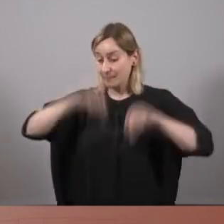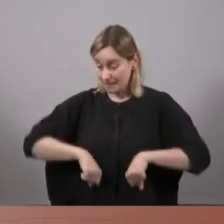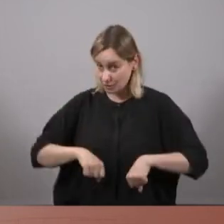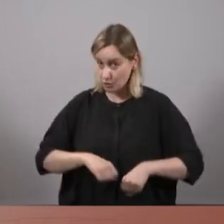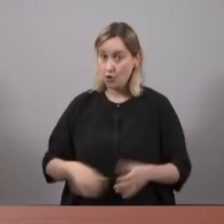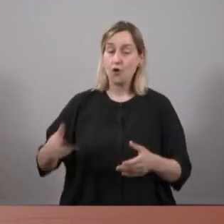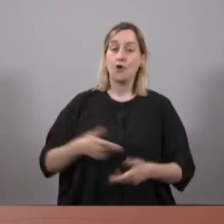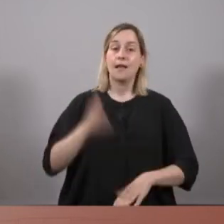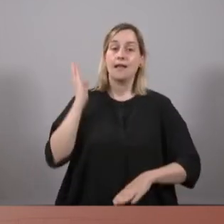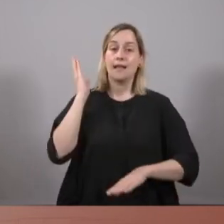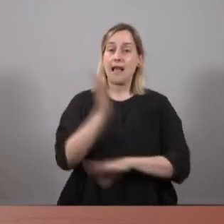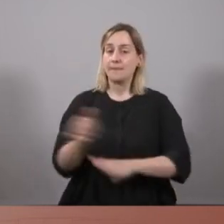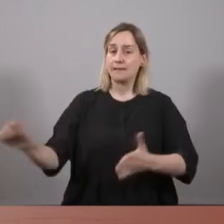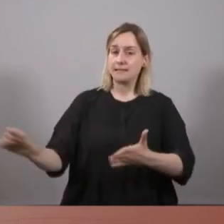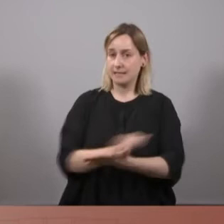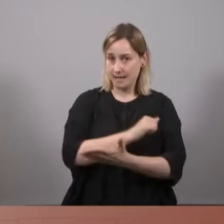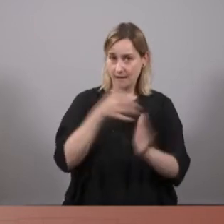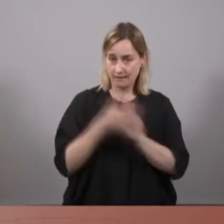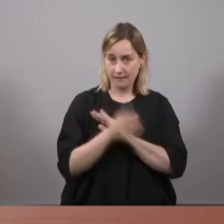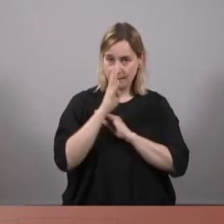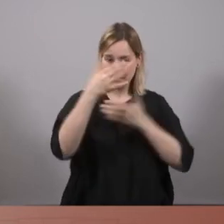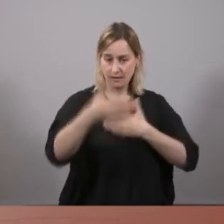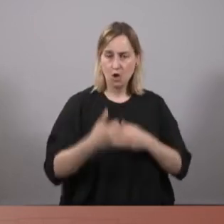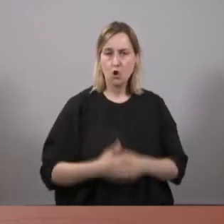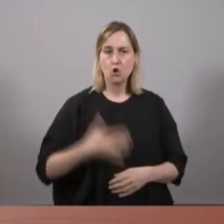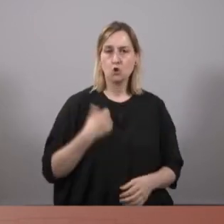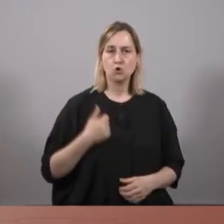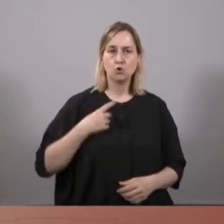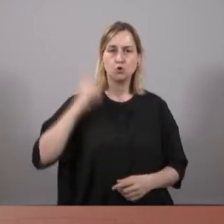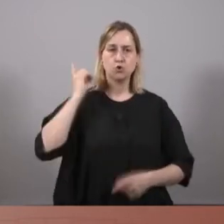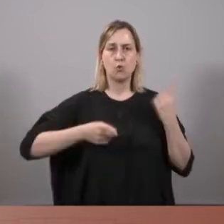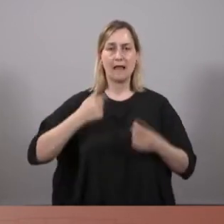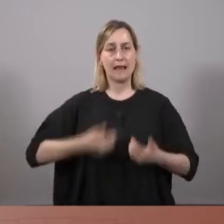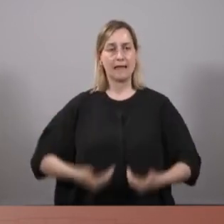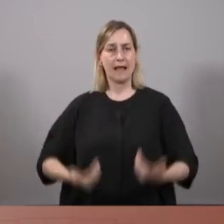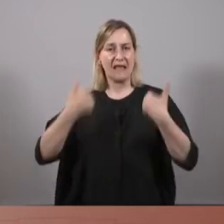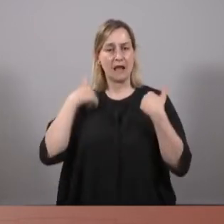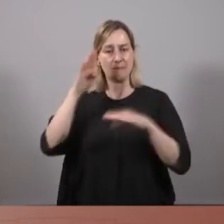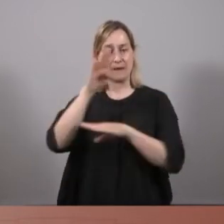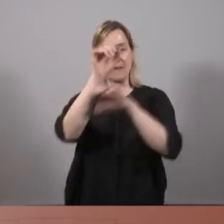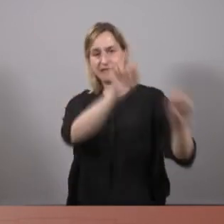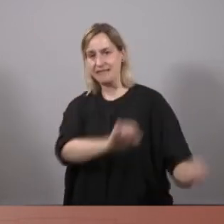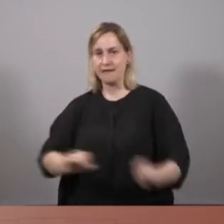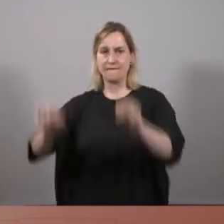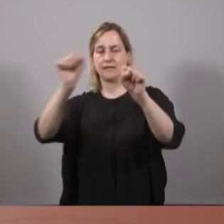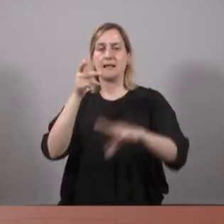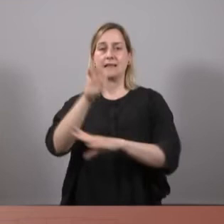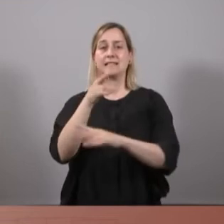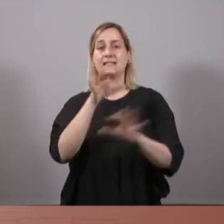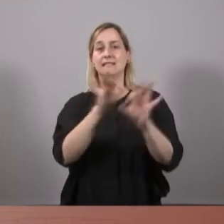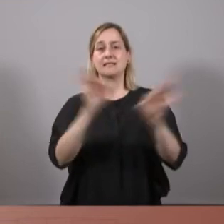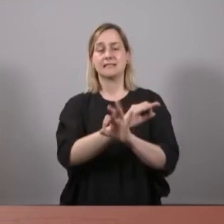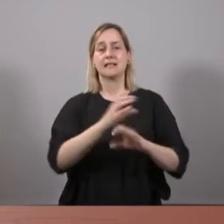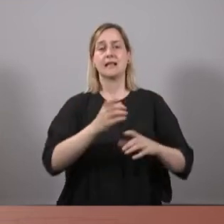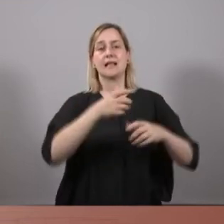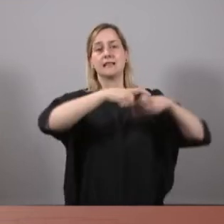legislatura, sobirania del Parlament en defensa dels drets sense que el Tribunal Constitucional sigui un